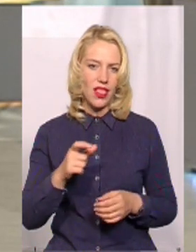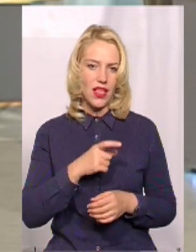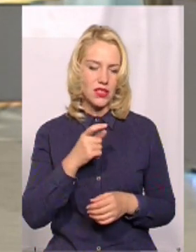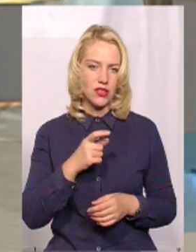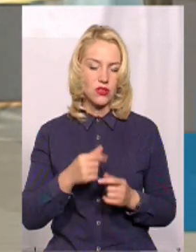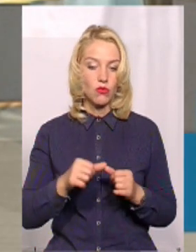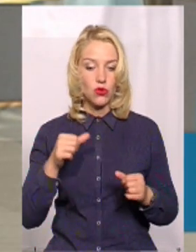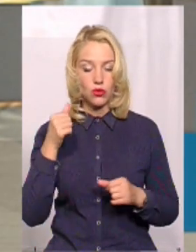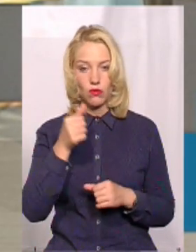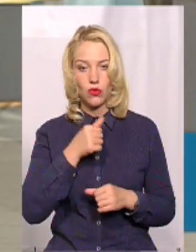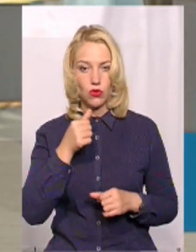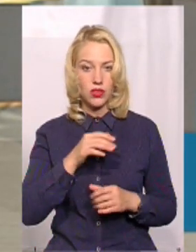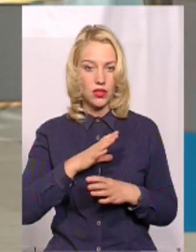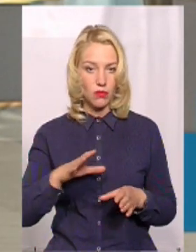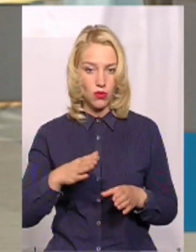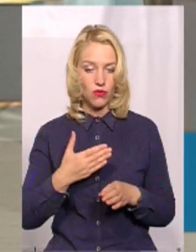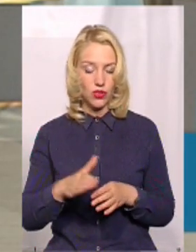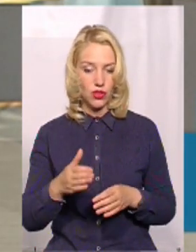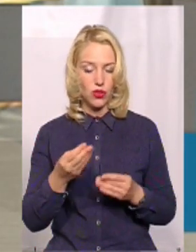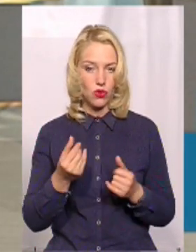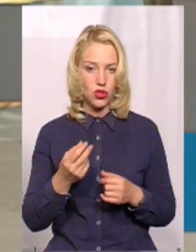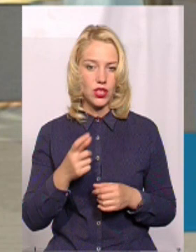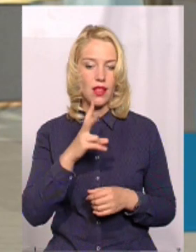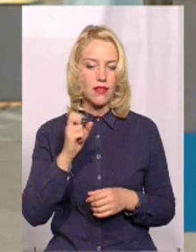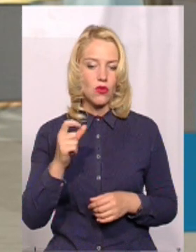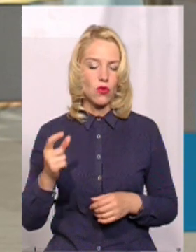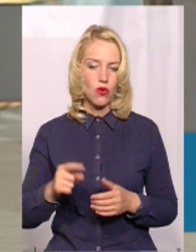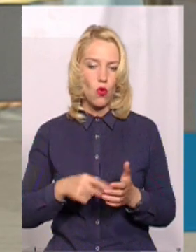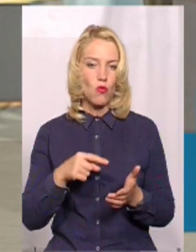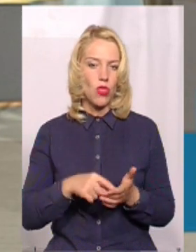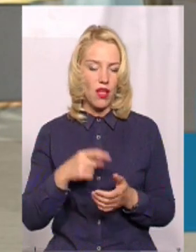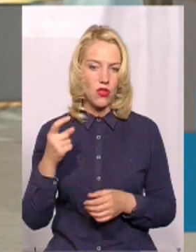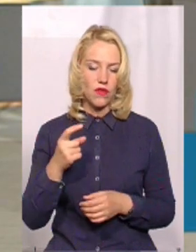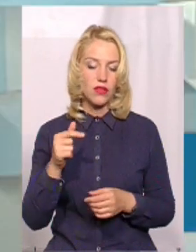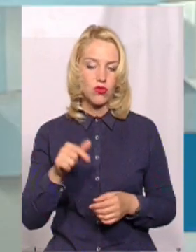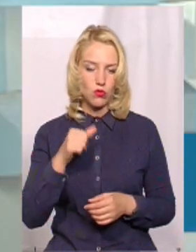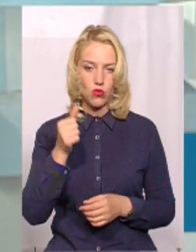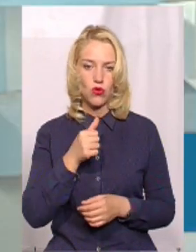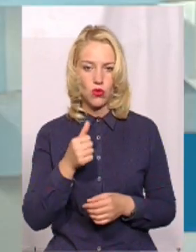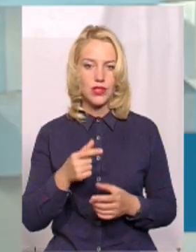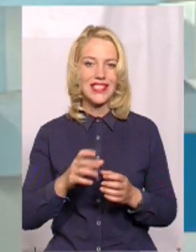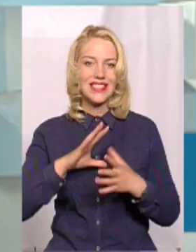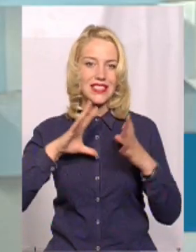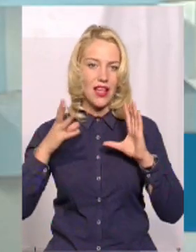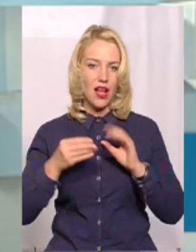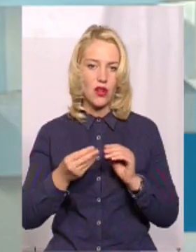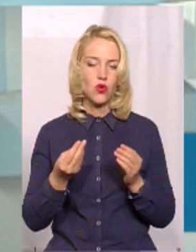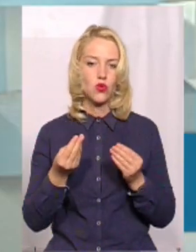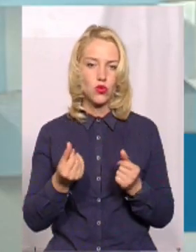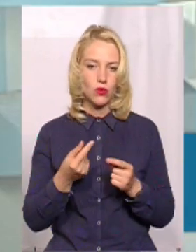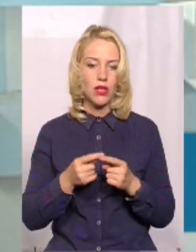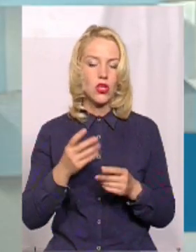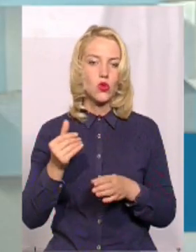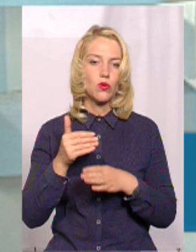не було на дороги комунальної власності виділено кошти. В цьому році є всі суми загальної, тому що субвенції, вони так і